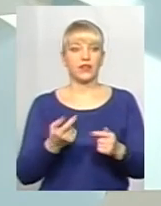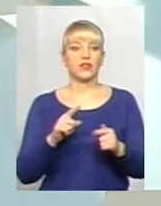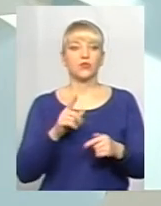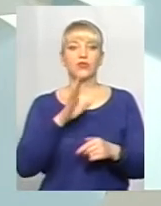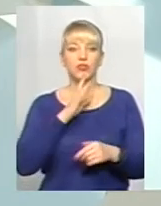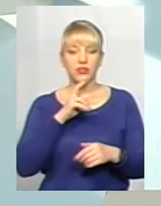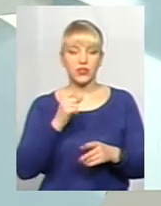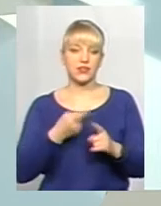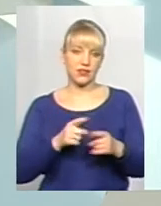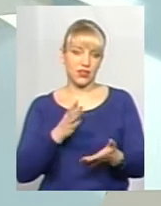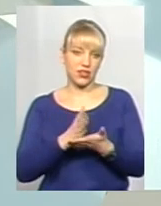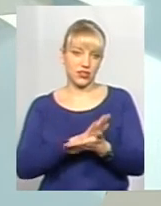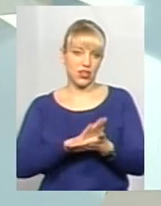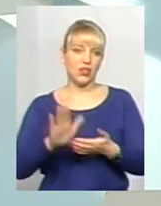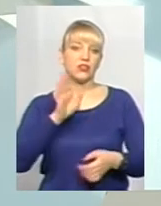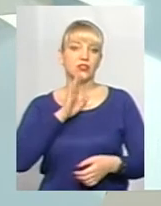то є жінка.